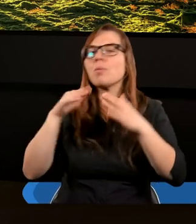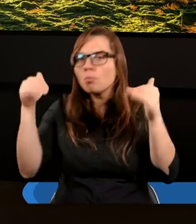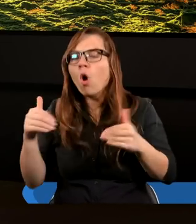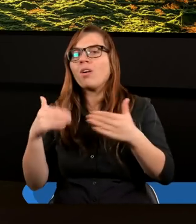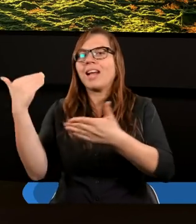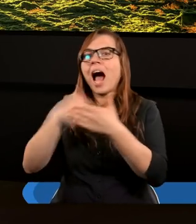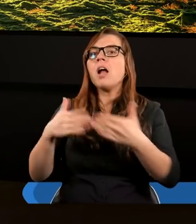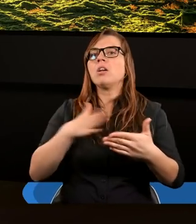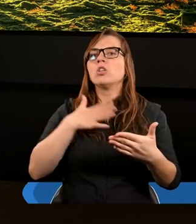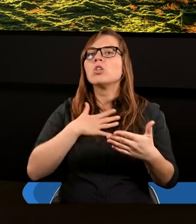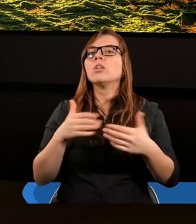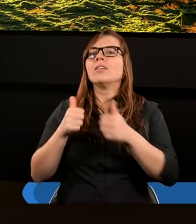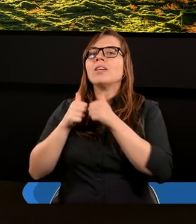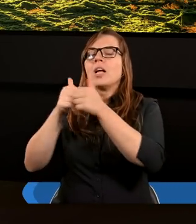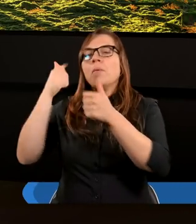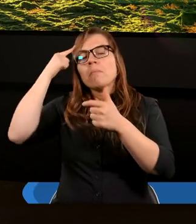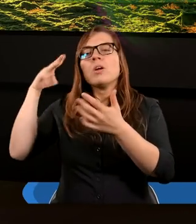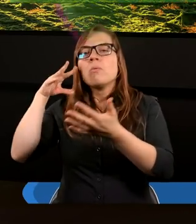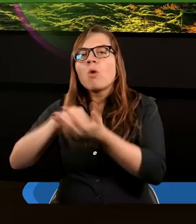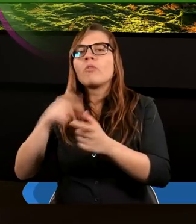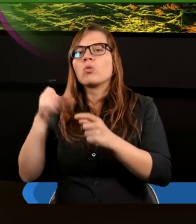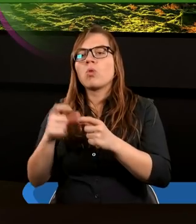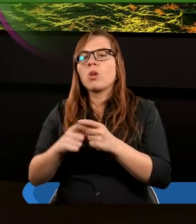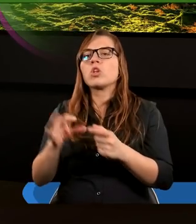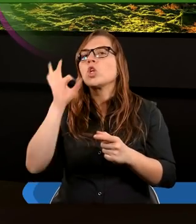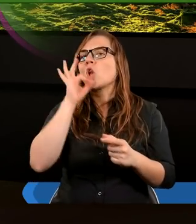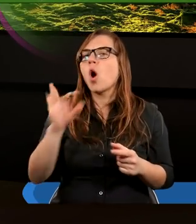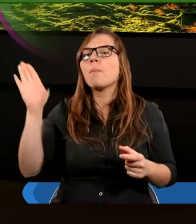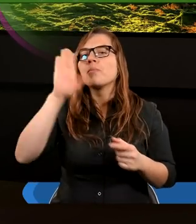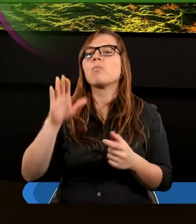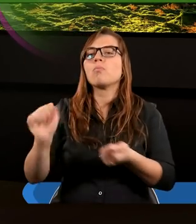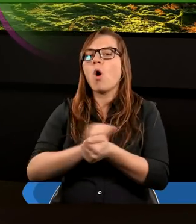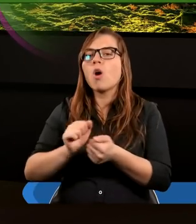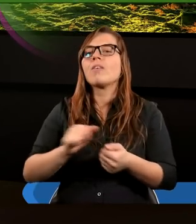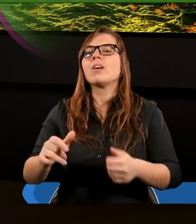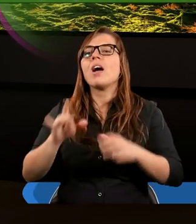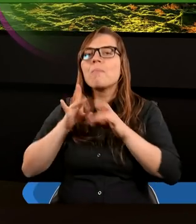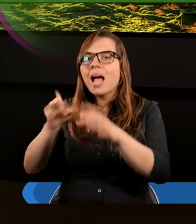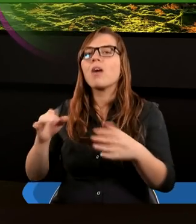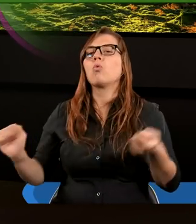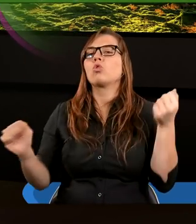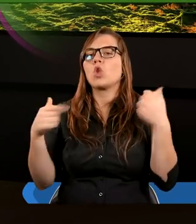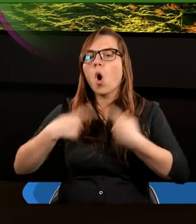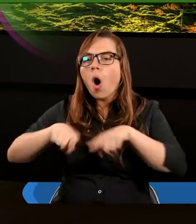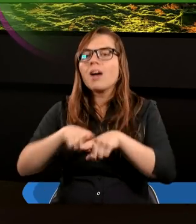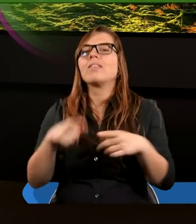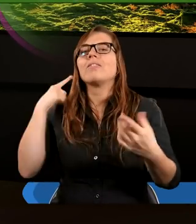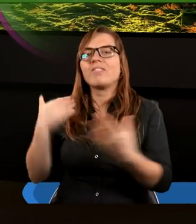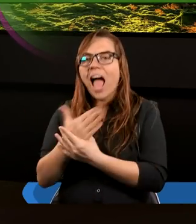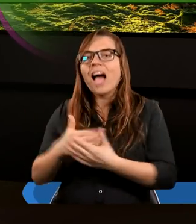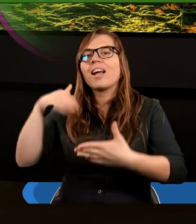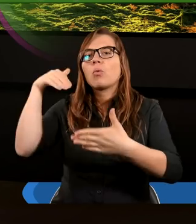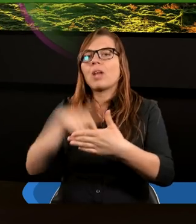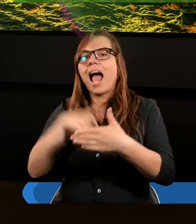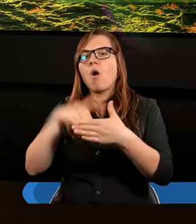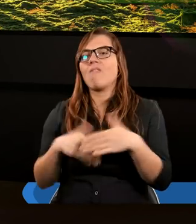mogli za Pawłem powtórzyć słowa dobry bój bojowałem, biegu dokonałem, wiarę